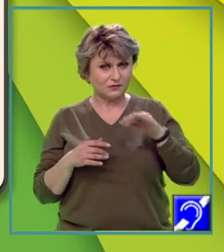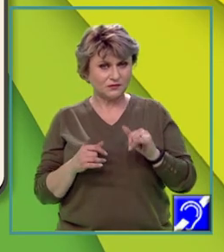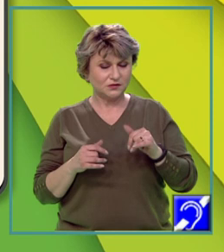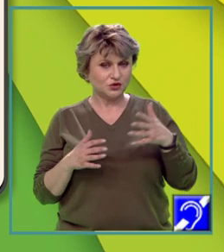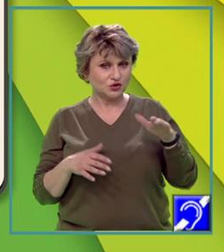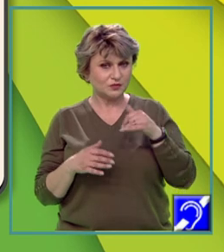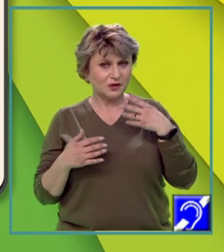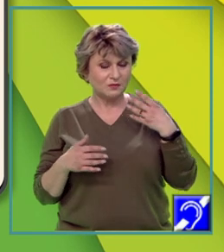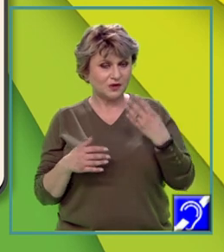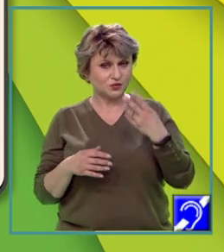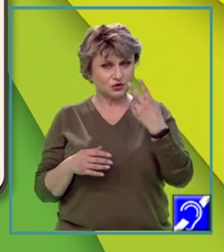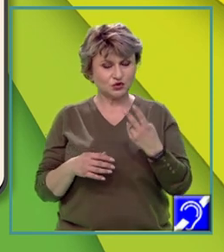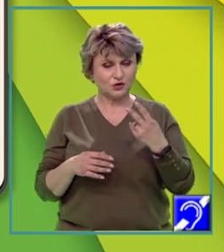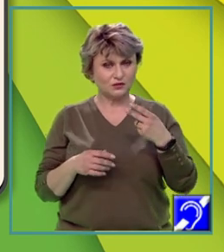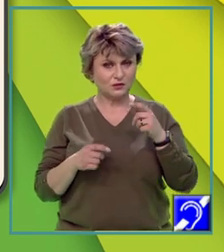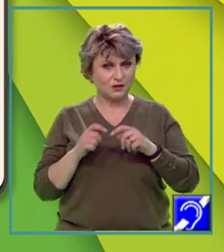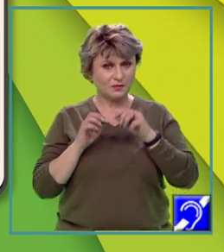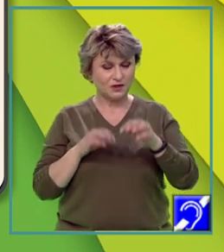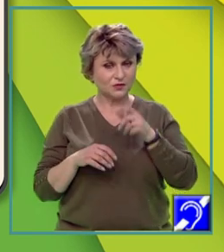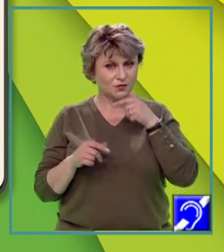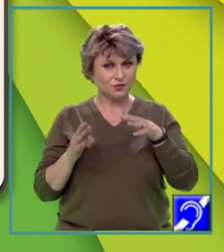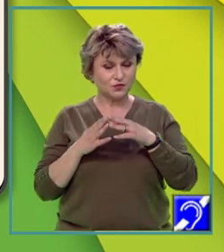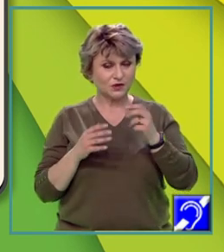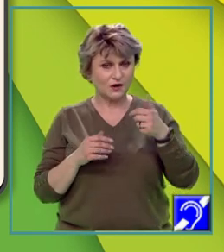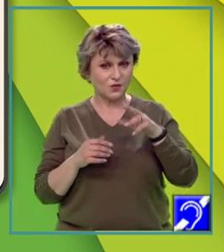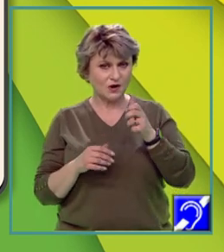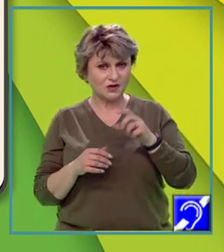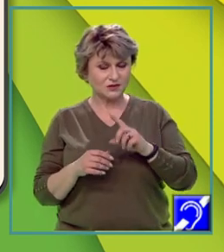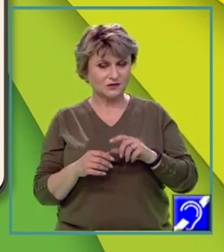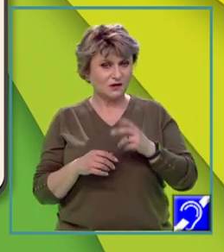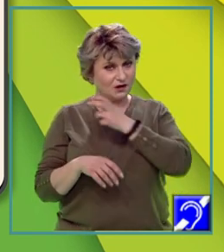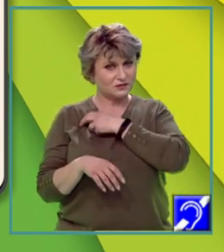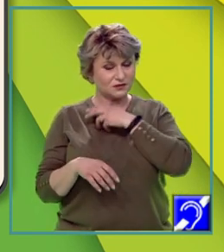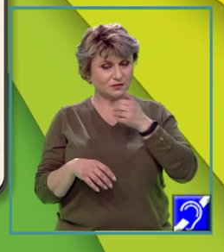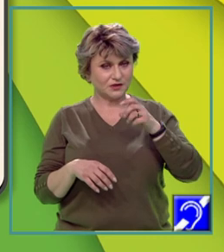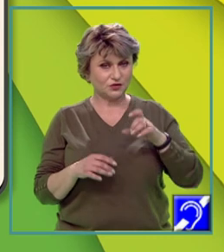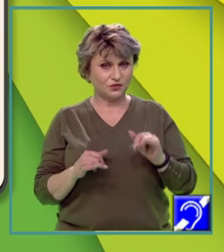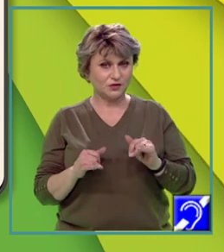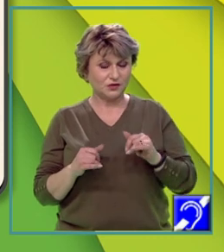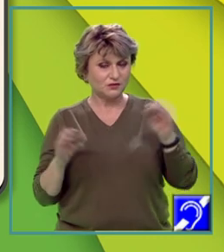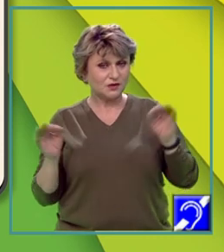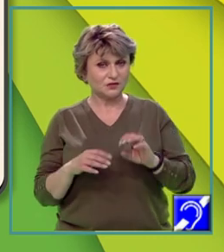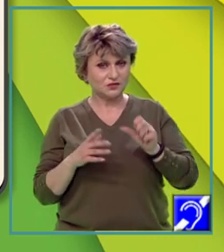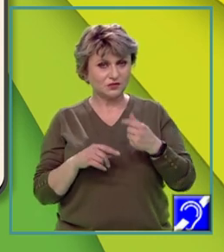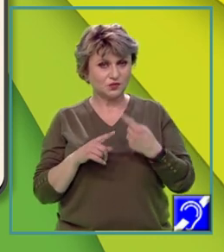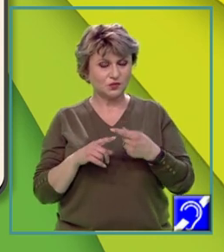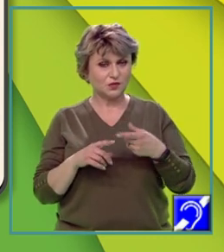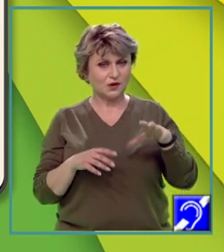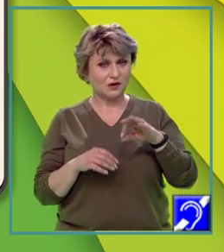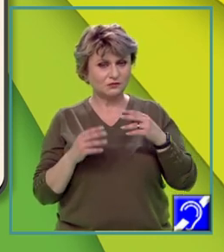.642 de metri în munții ca ocaz. Calitatea mediului scade odată cu